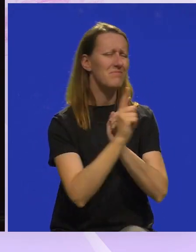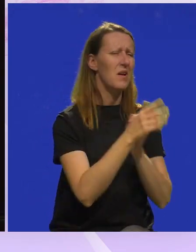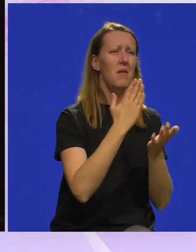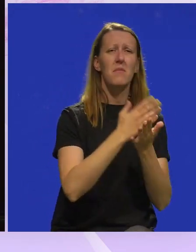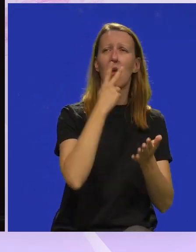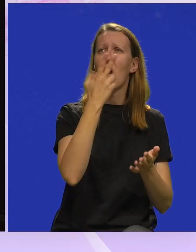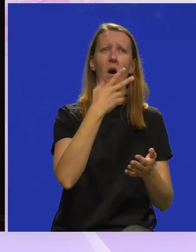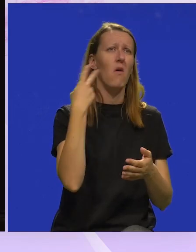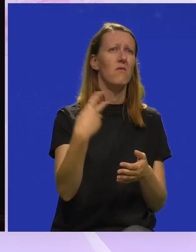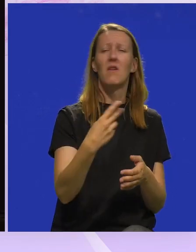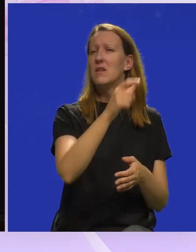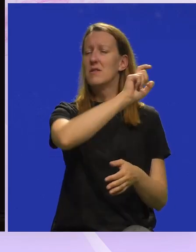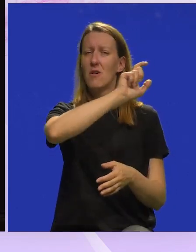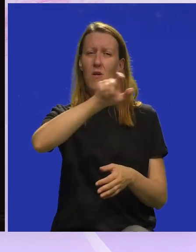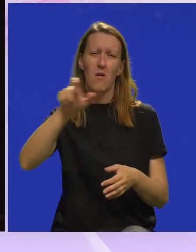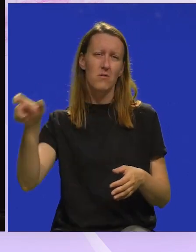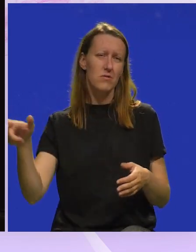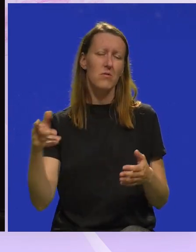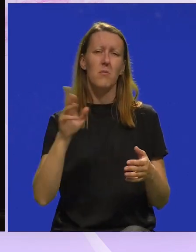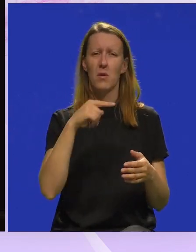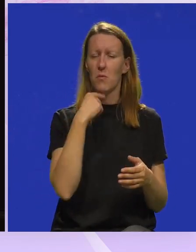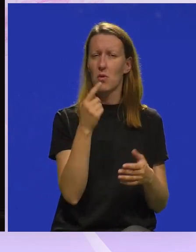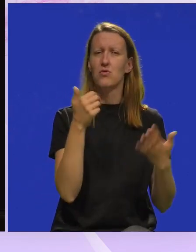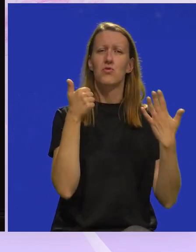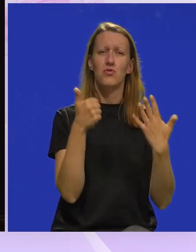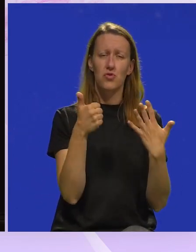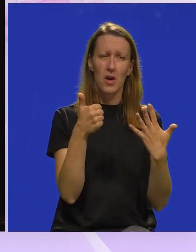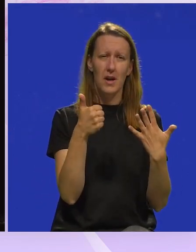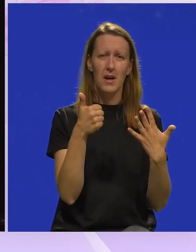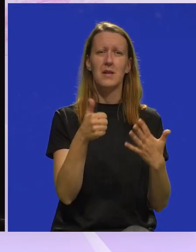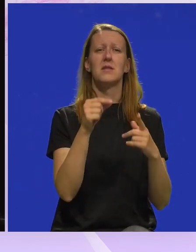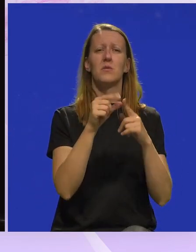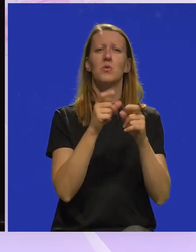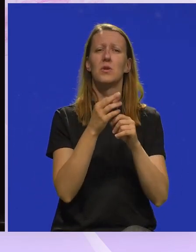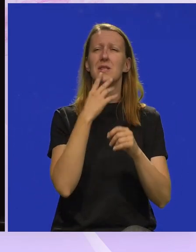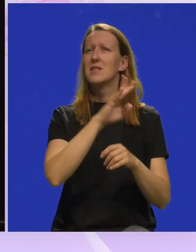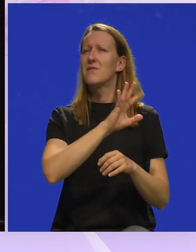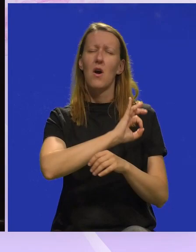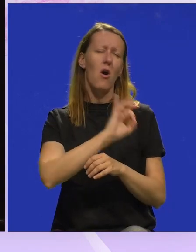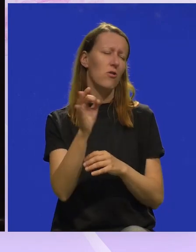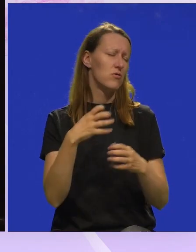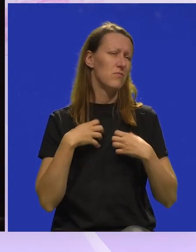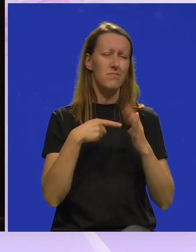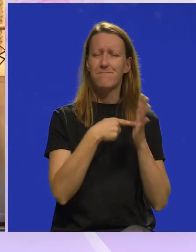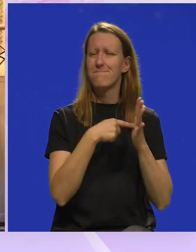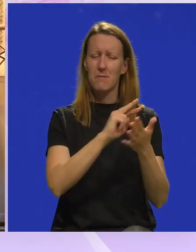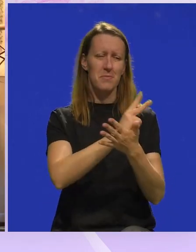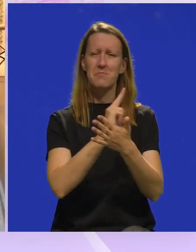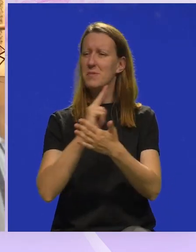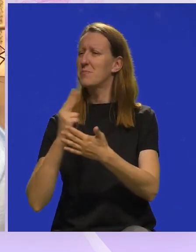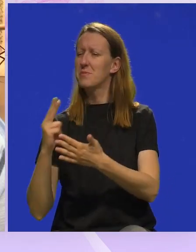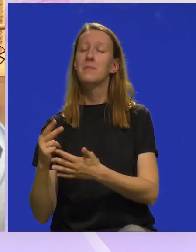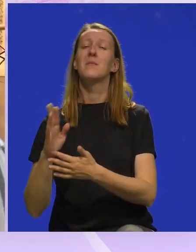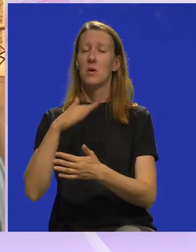kod vas je bilo dvadesetak na stejdžu. Moramo reći šest punica i sve savršeno odigrane. Pa je, je,